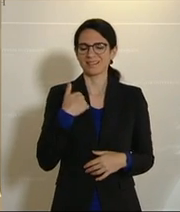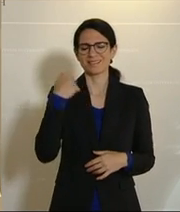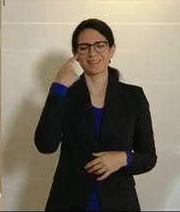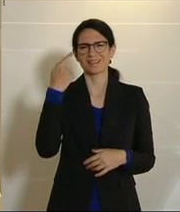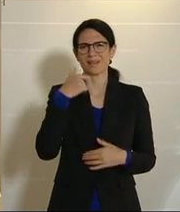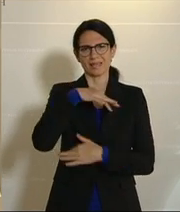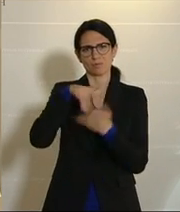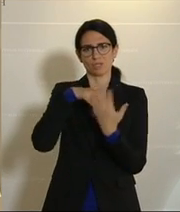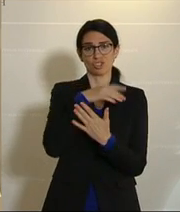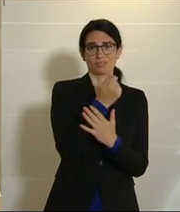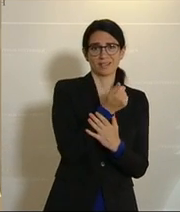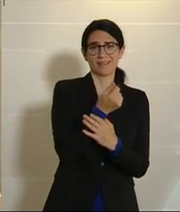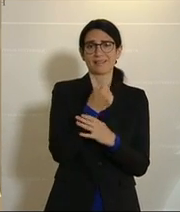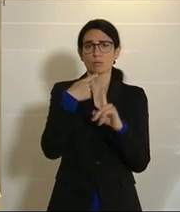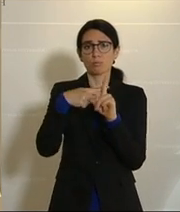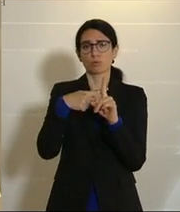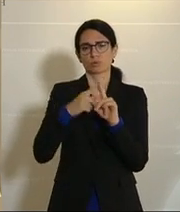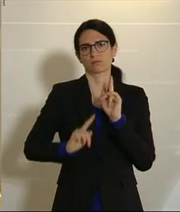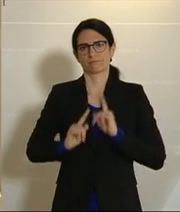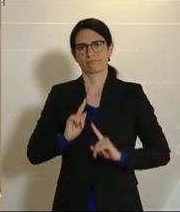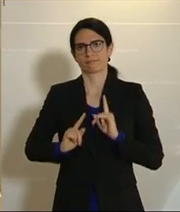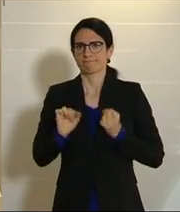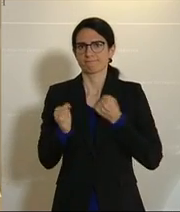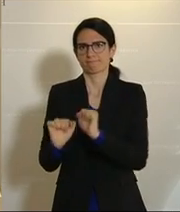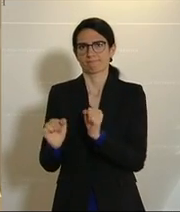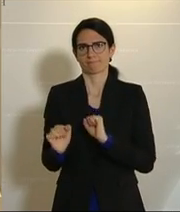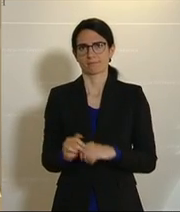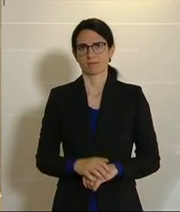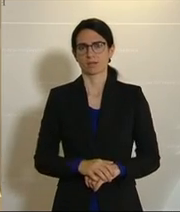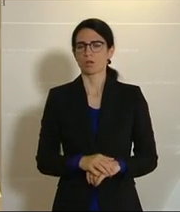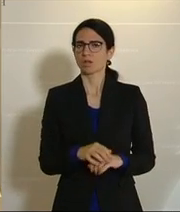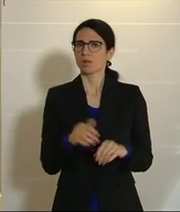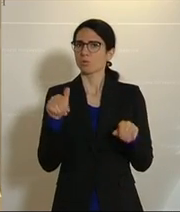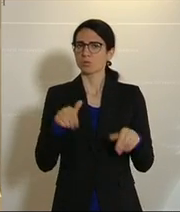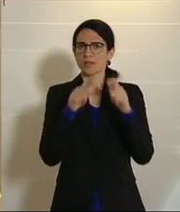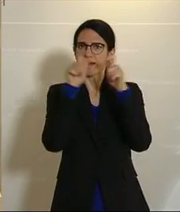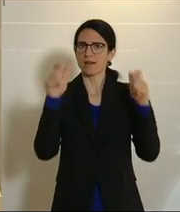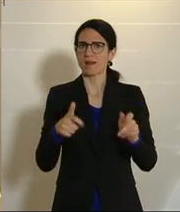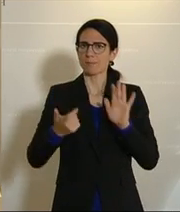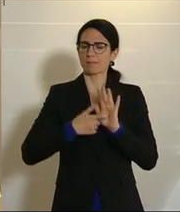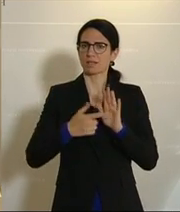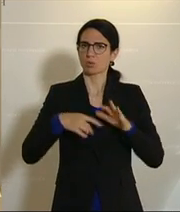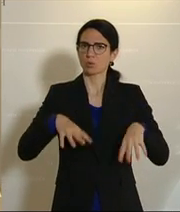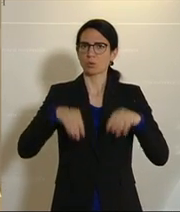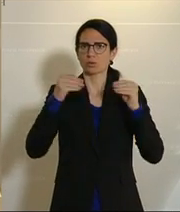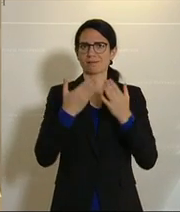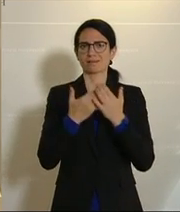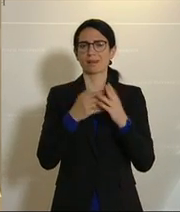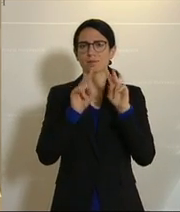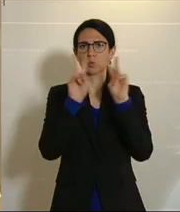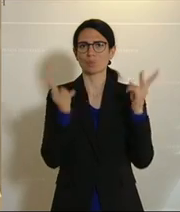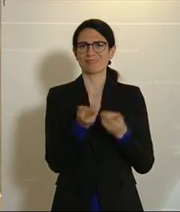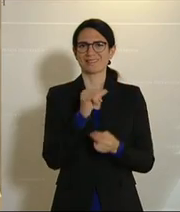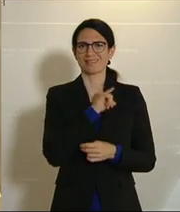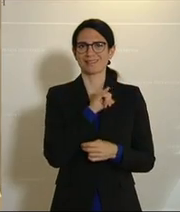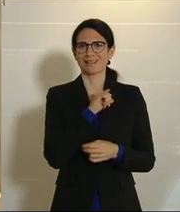ist nicht nur das Geld, es ist vor allem die Ambition und es ist die Rahmenbedingungen, die wir schaffen müssen, um den Umweltinteressen wieder